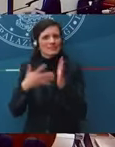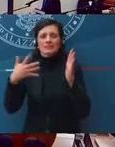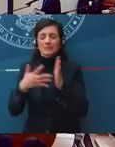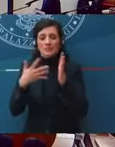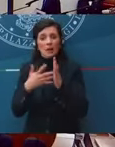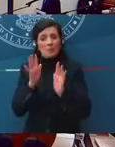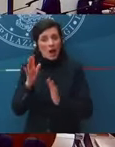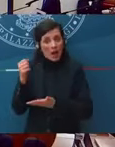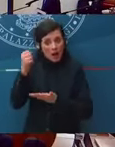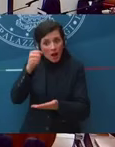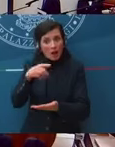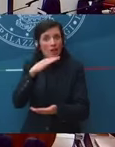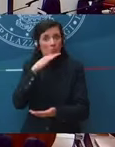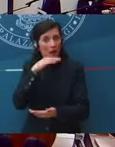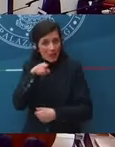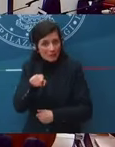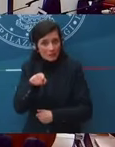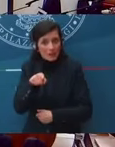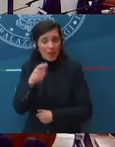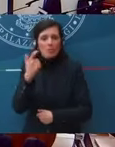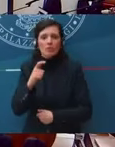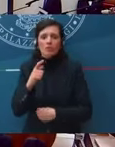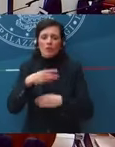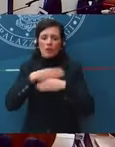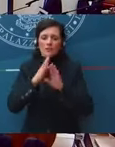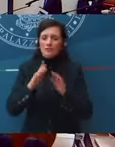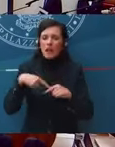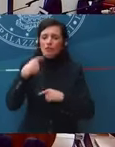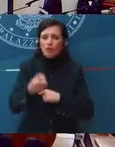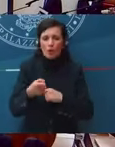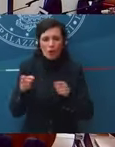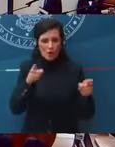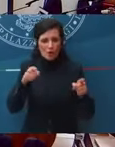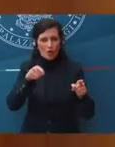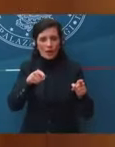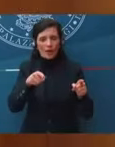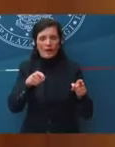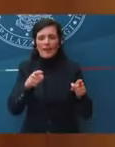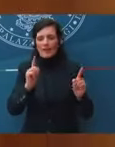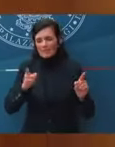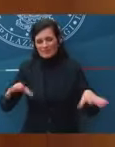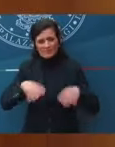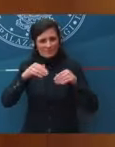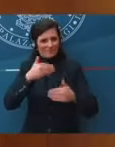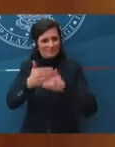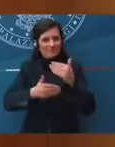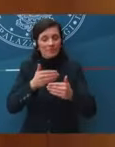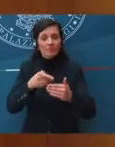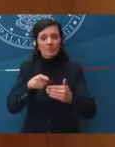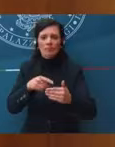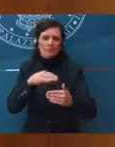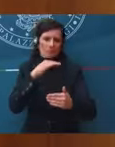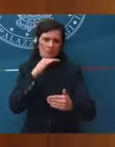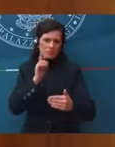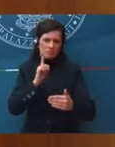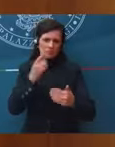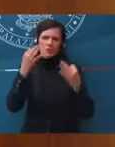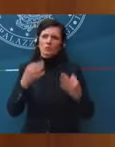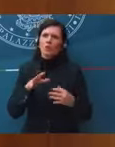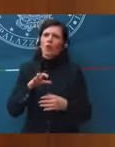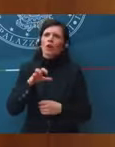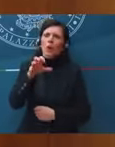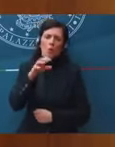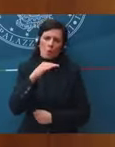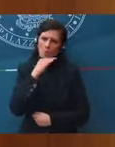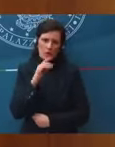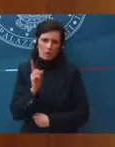stagione che si annuncia non permetterà di recuperare quello che questo